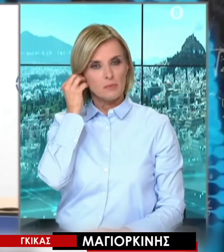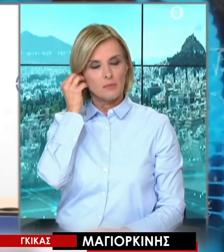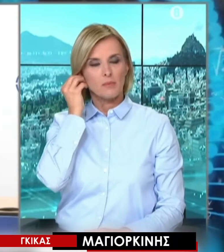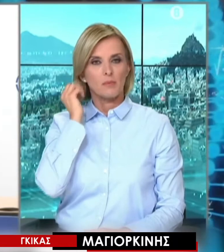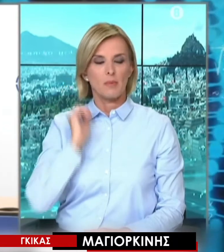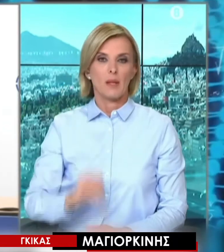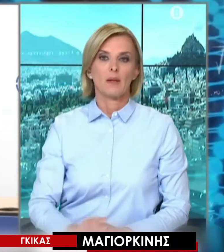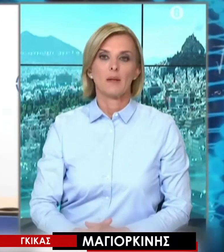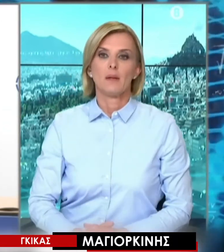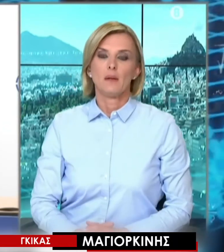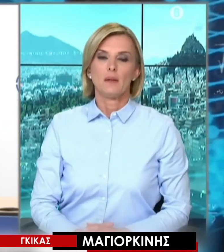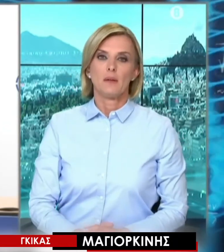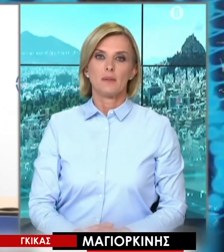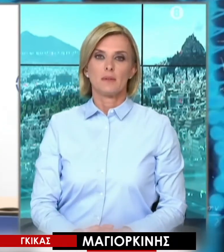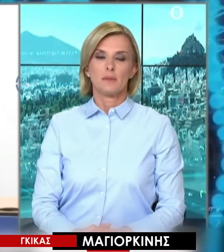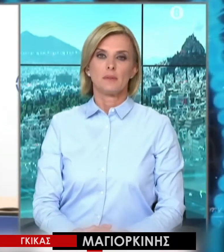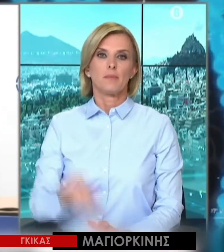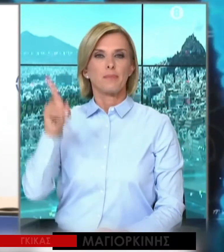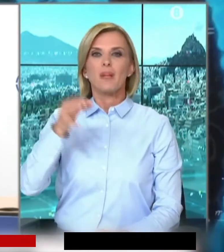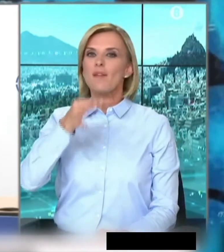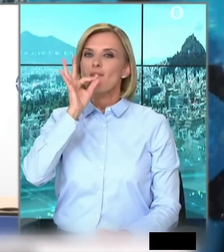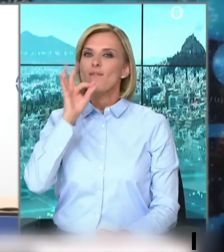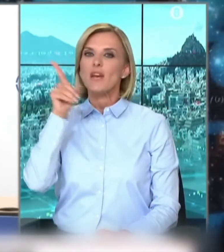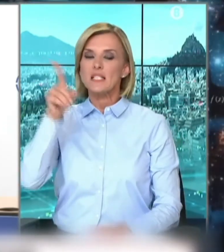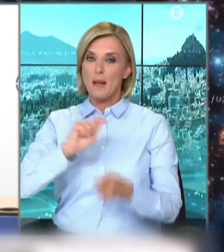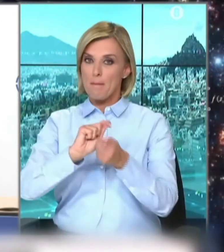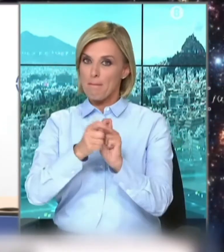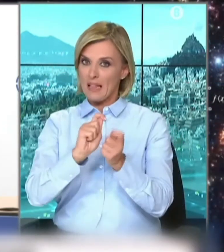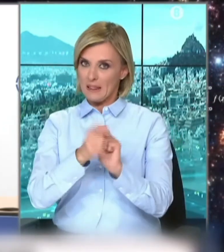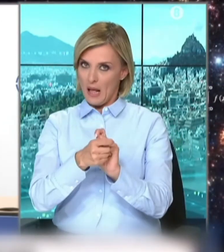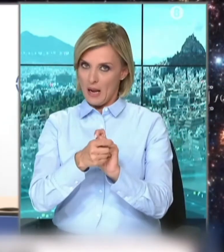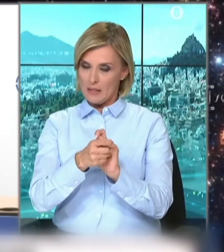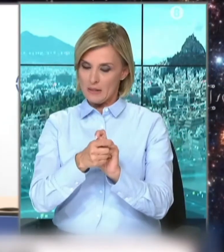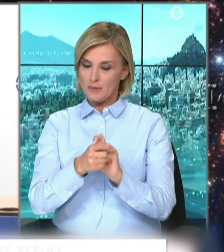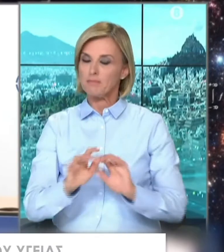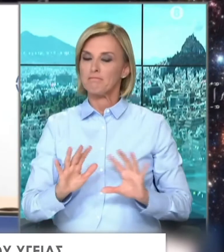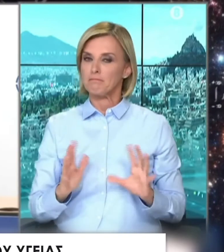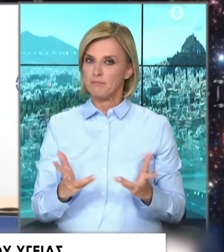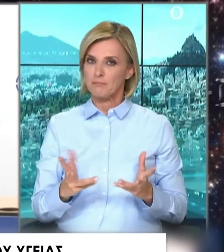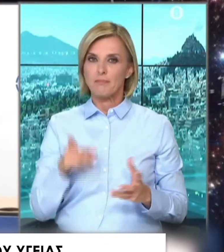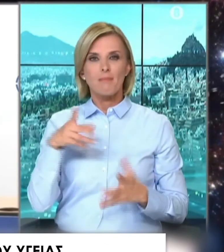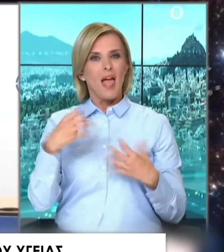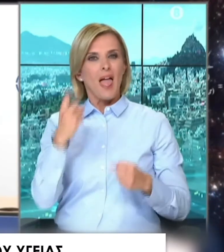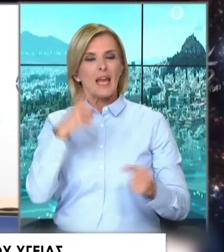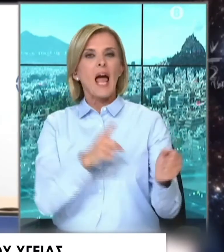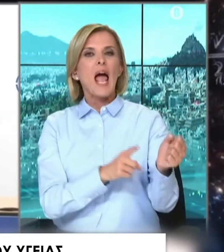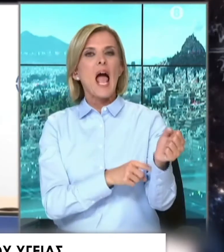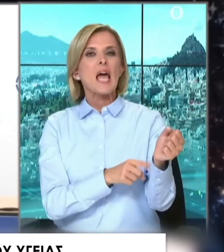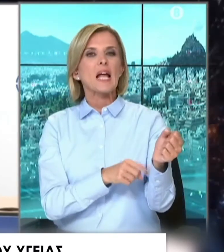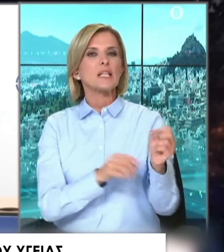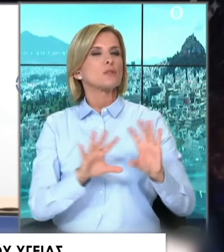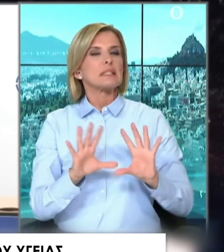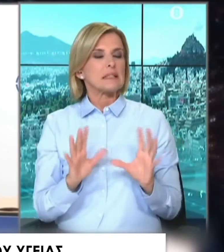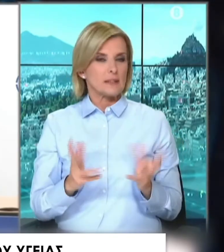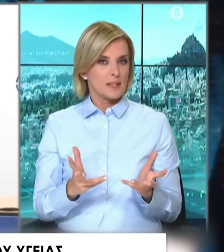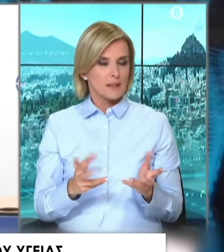έχει το χαρακτηριστικό ότι έχει, αυτό που έχει περιγραφεί είναι